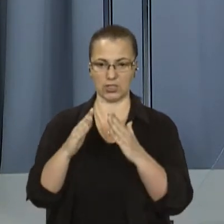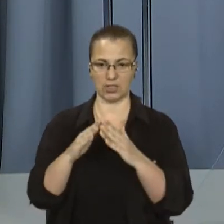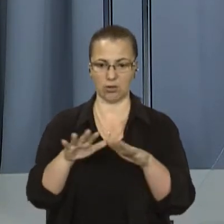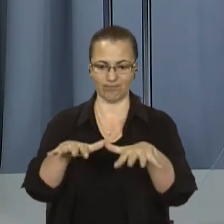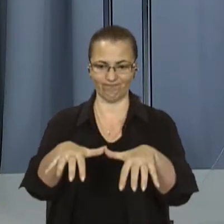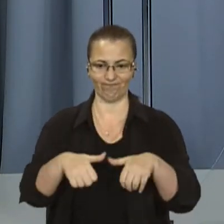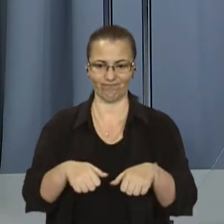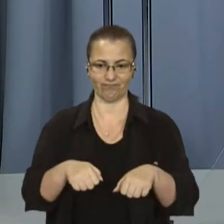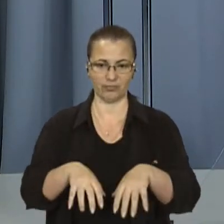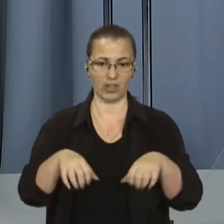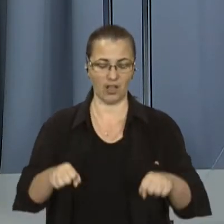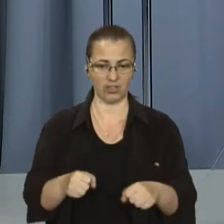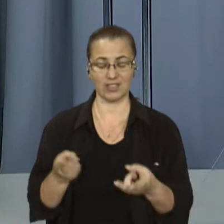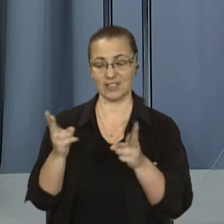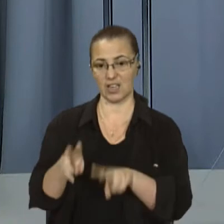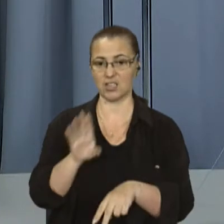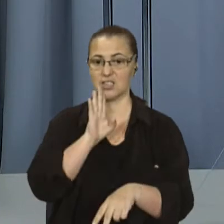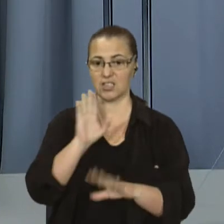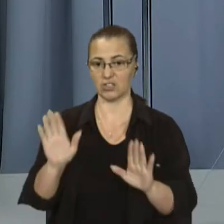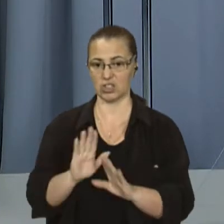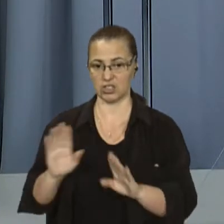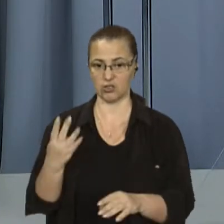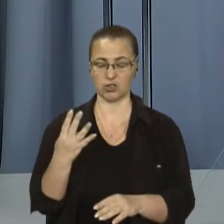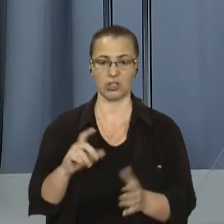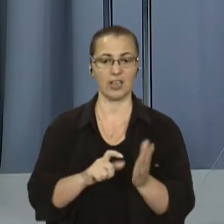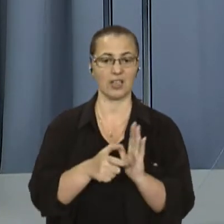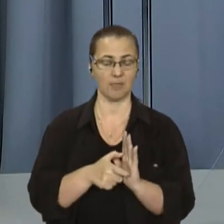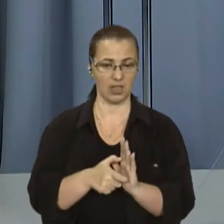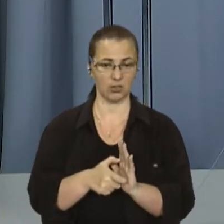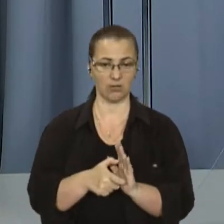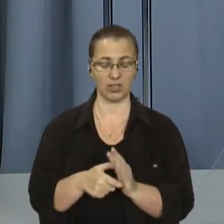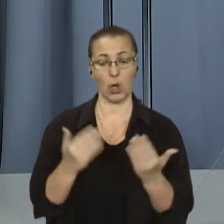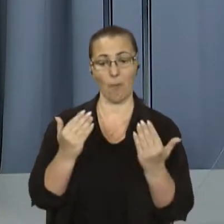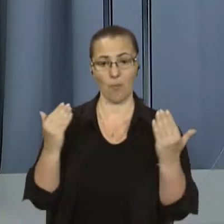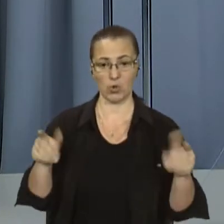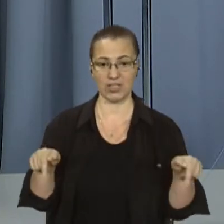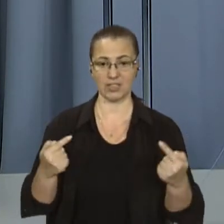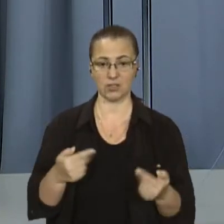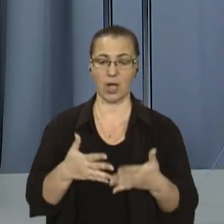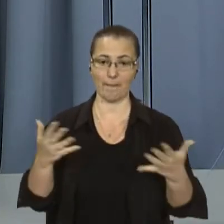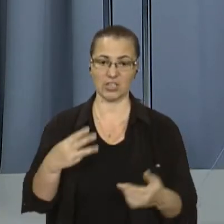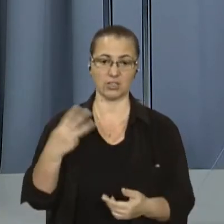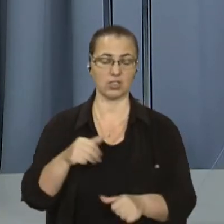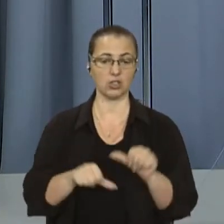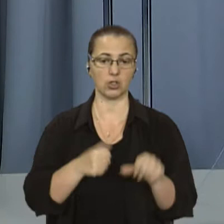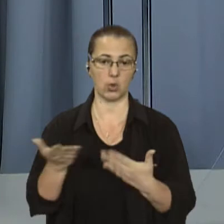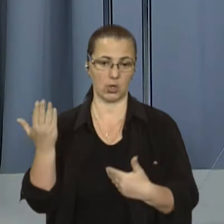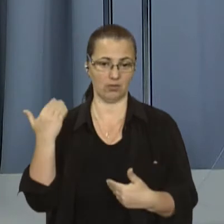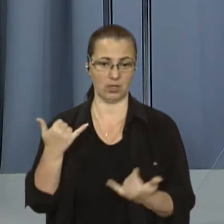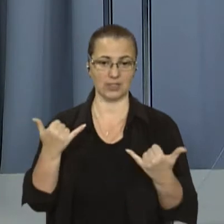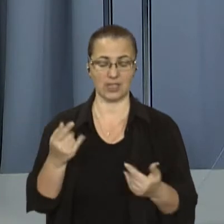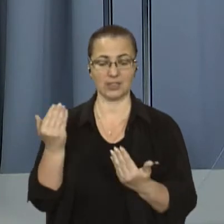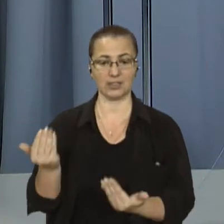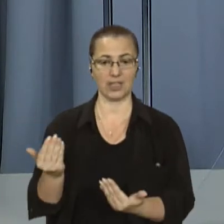залишивши Крушельницький чотирикімнатну квартиру. Музей у цьому приміщенні заснували більше 30 років тому. Зараз там є сім